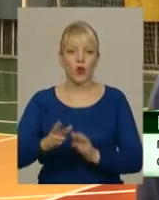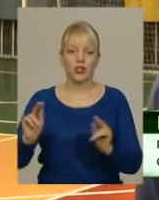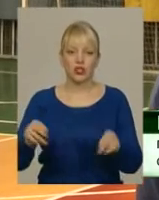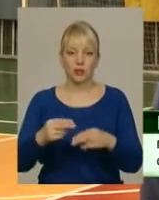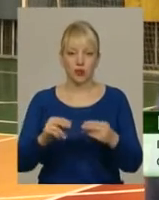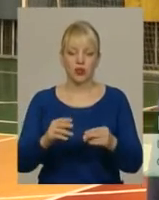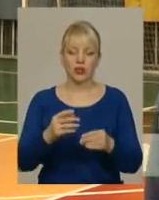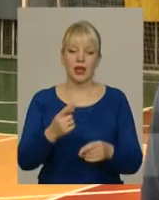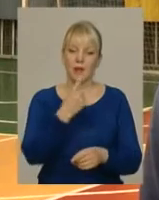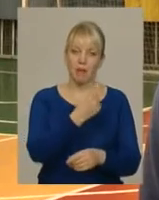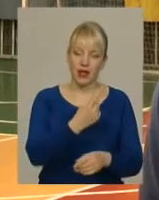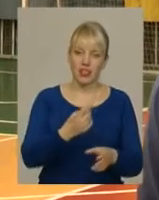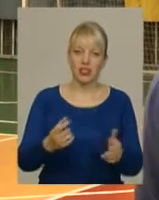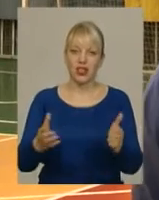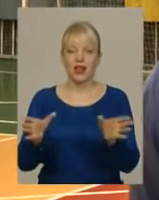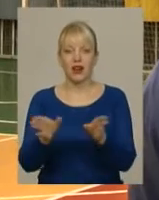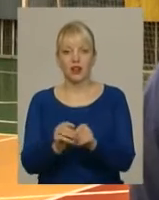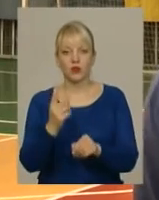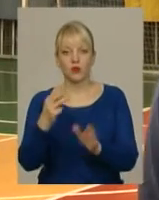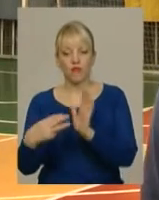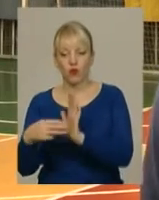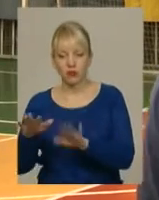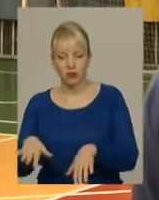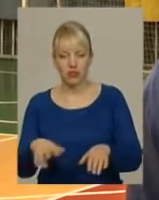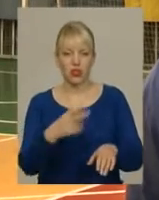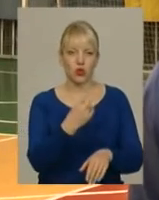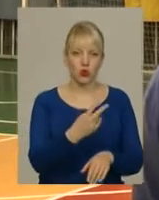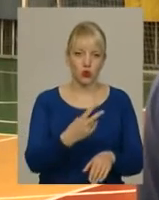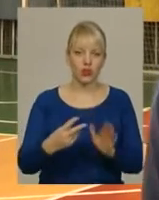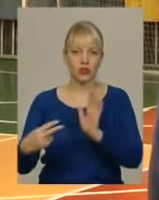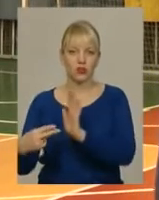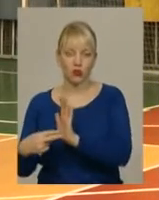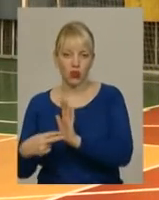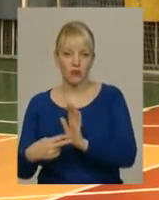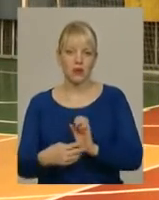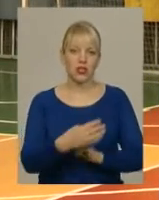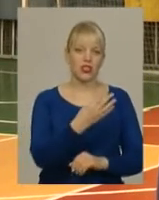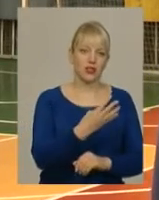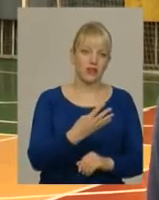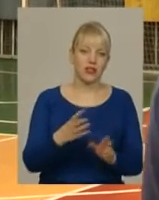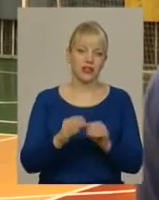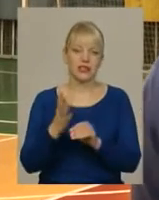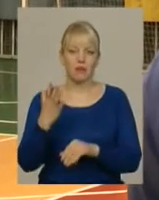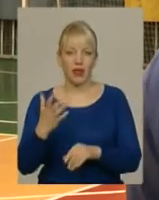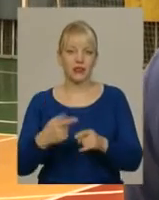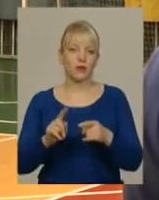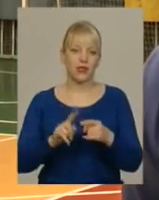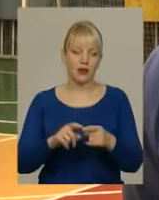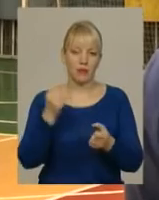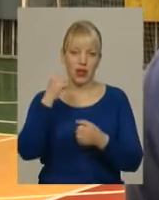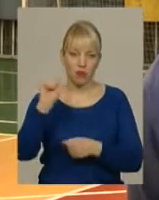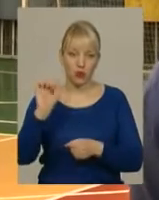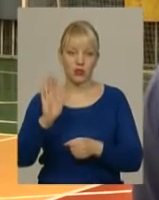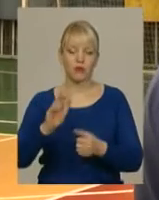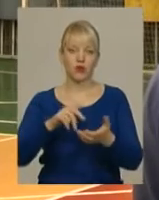з восьмим місцем, друге місце з сьомим, третє з шостим і четверте з п'ятим. Переможці грають далі, вже вихід